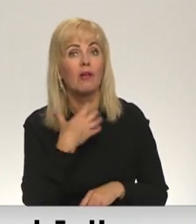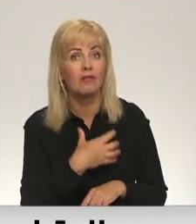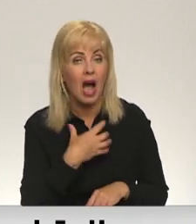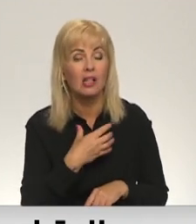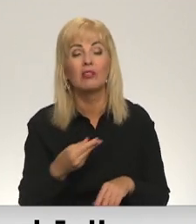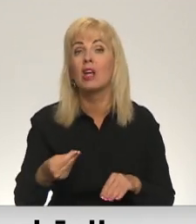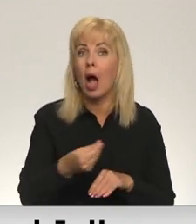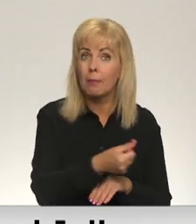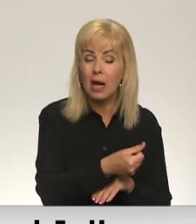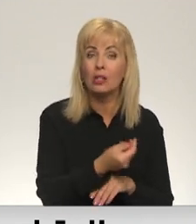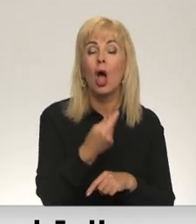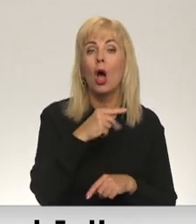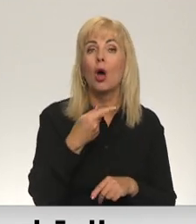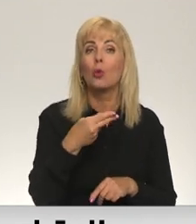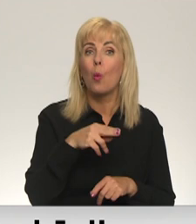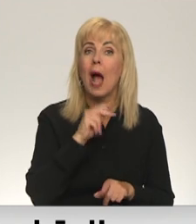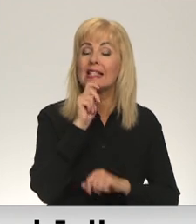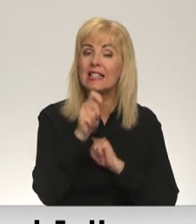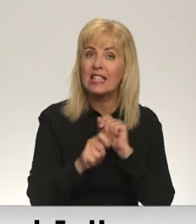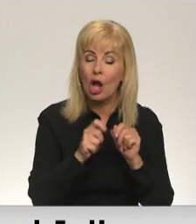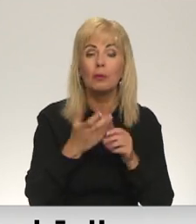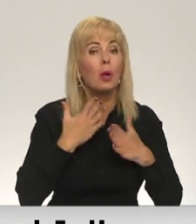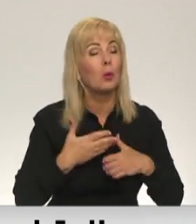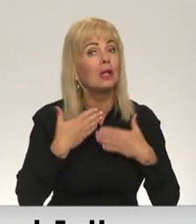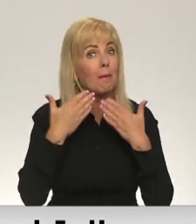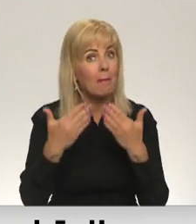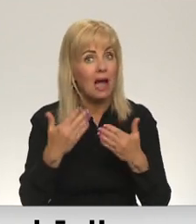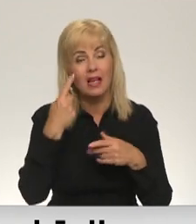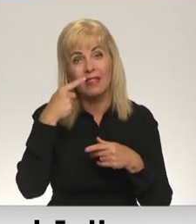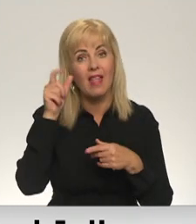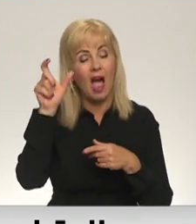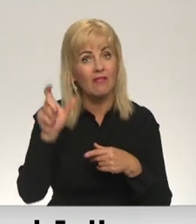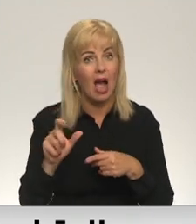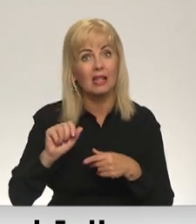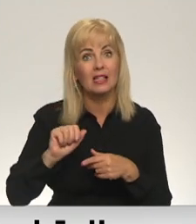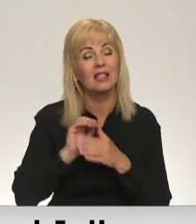jānosadz no ziedojumiem. Tāpēc mēs esam ļoti pateicīgi Tajvānas draugiem.